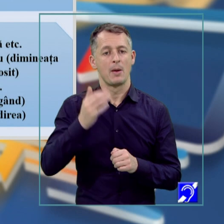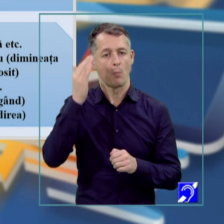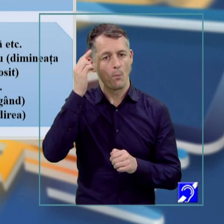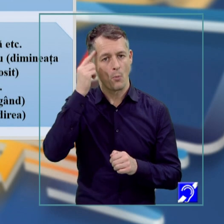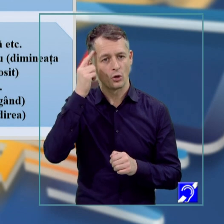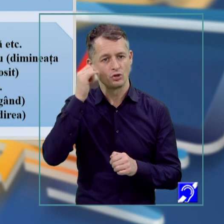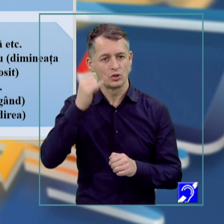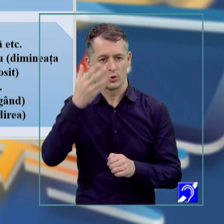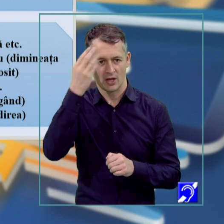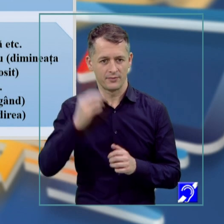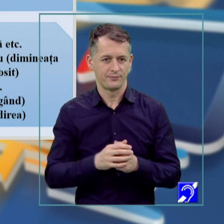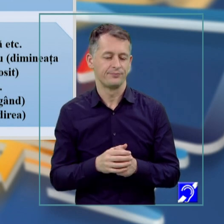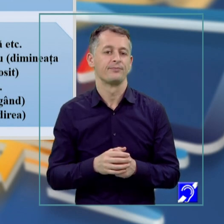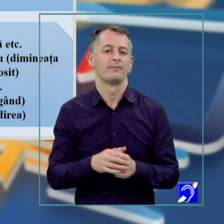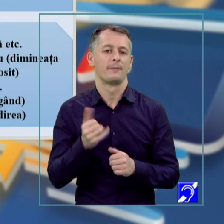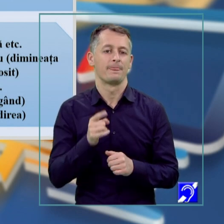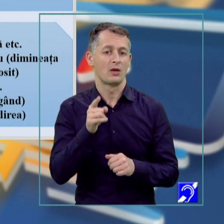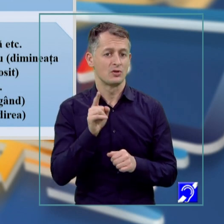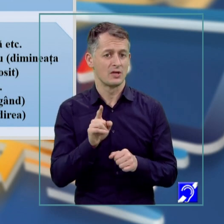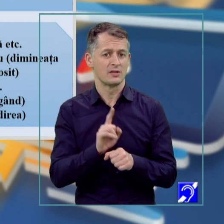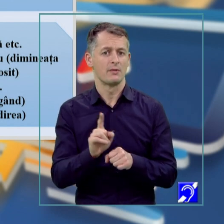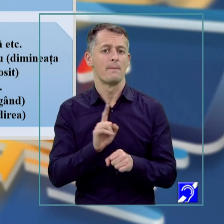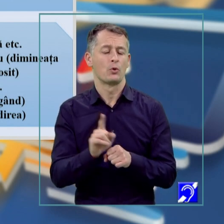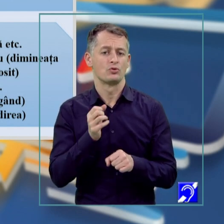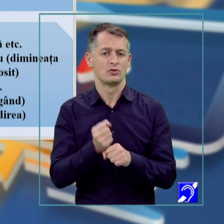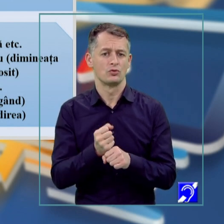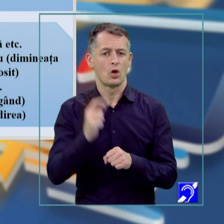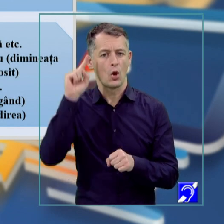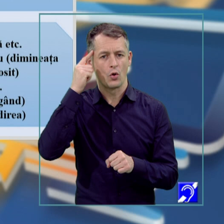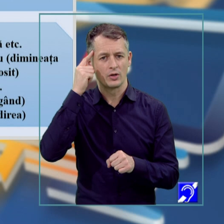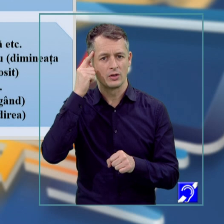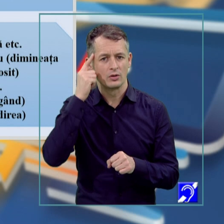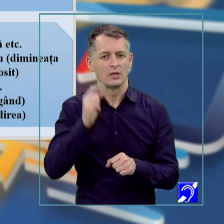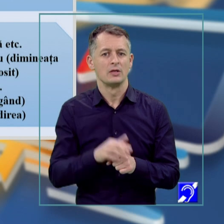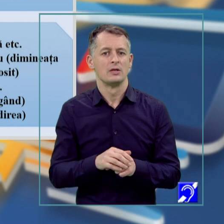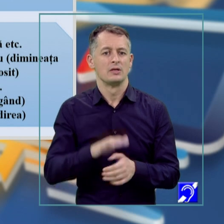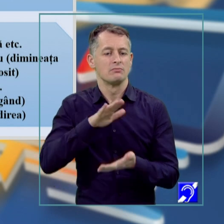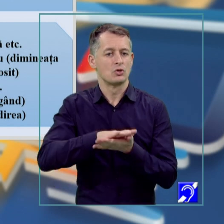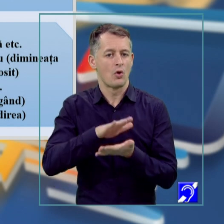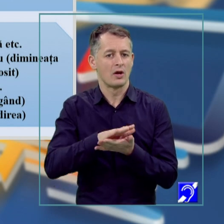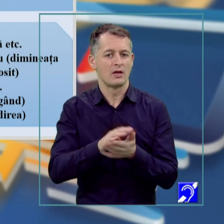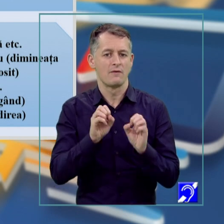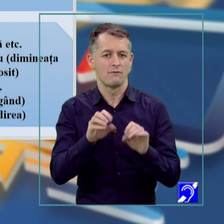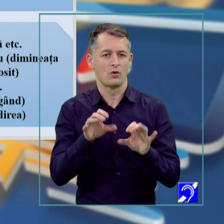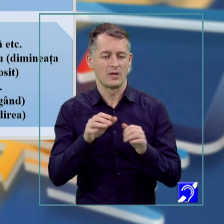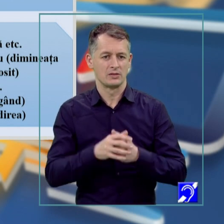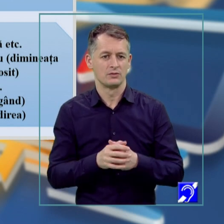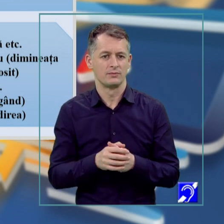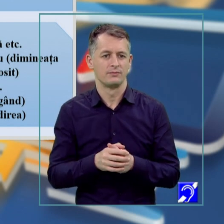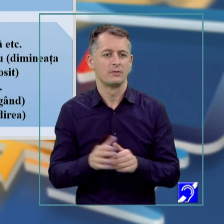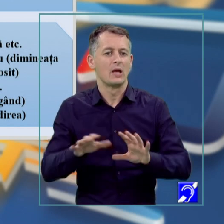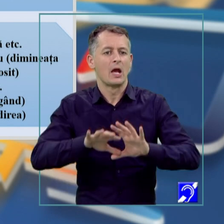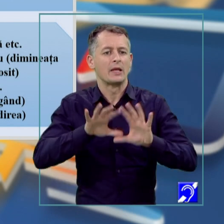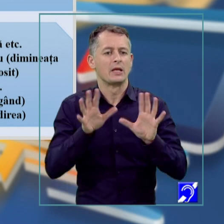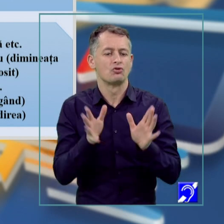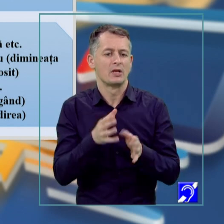definirea memoriei este procesul psihic-cognitiv superior de întipărire, stocare și reactualizarea informațiilor. Caracterizarea generală